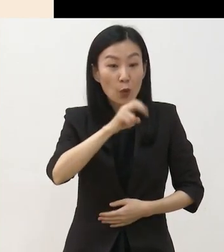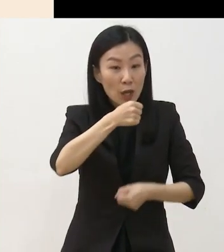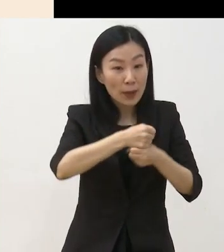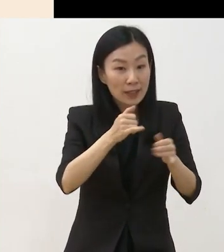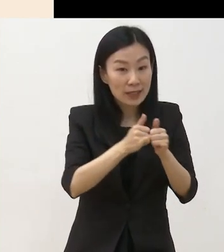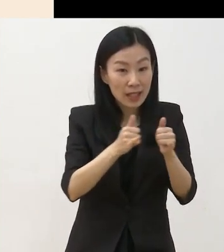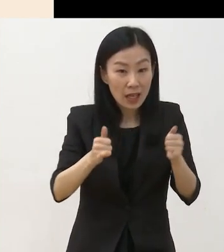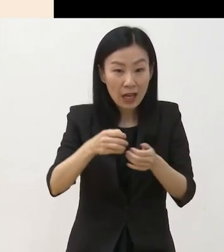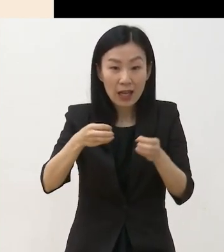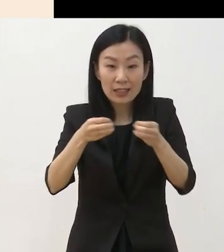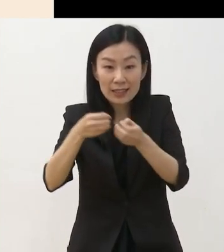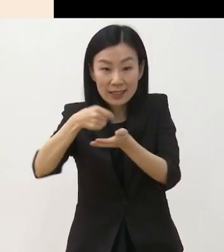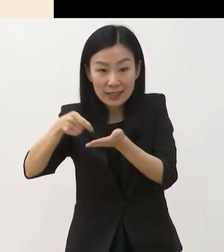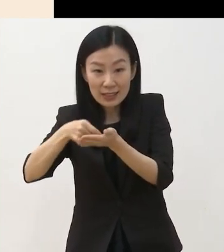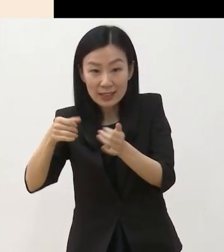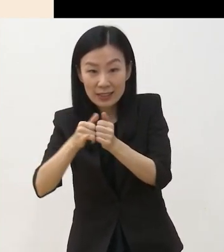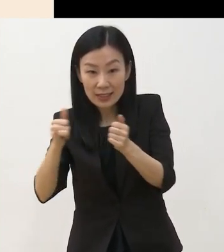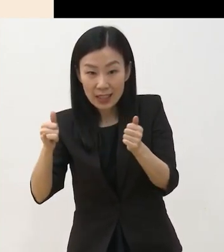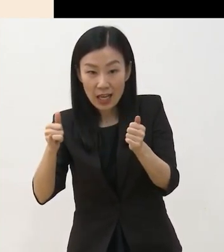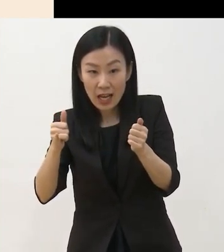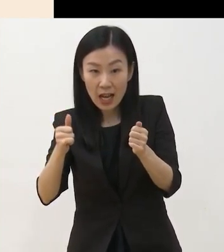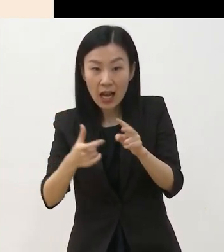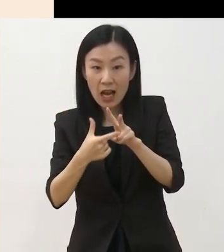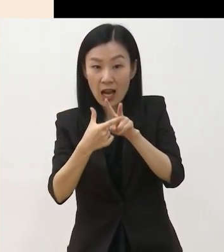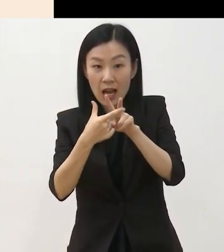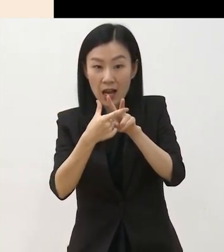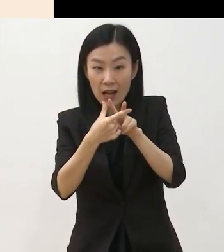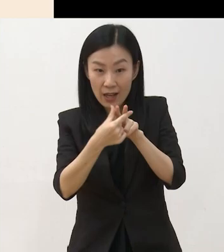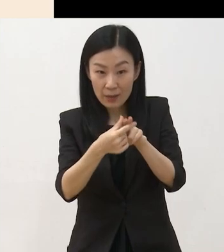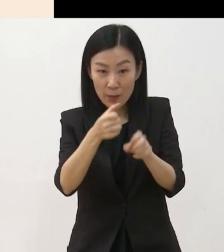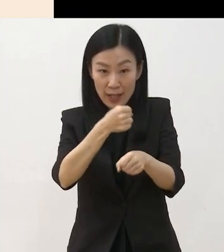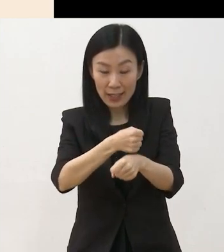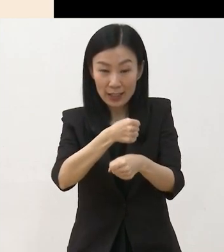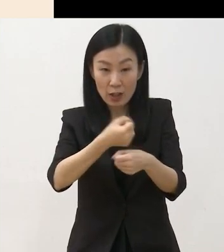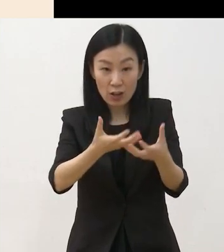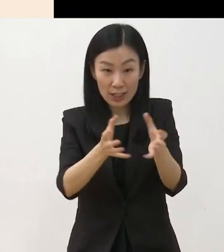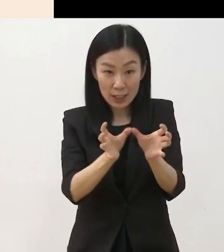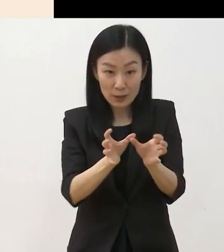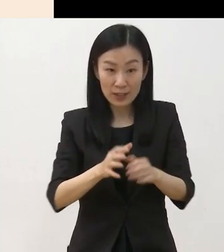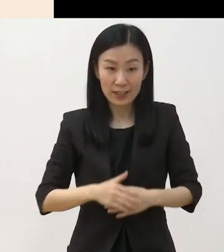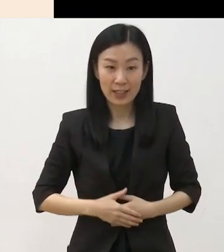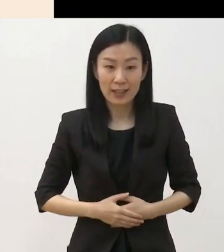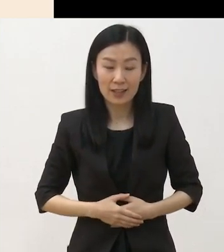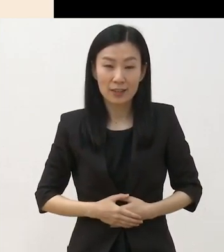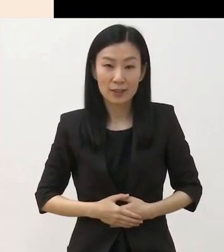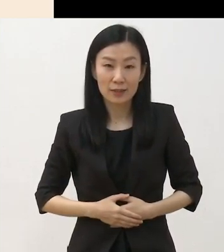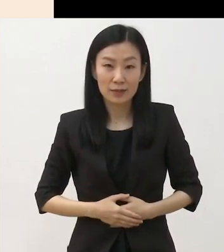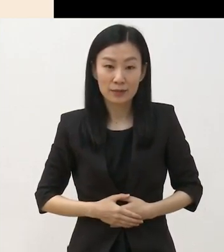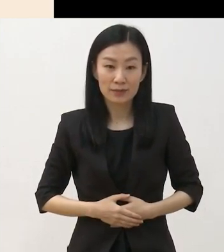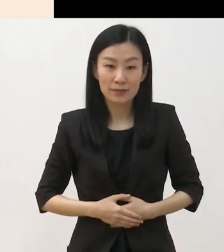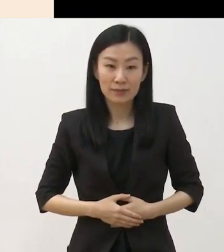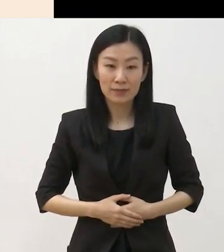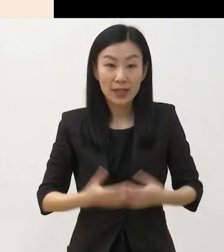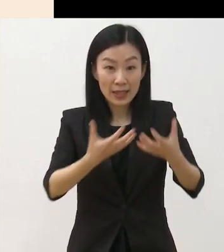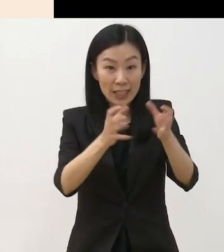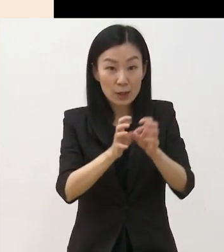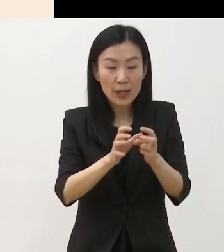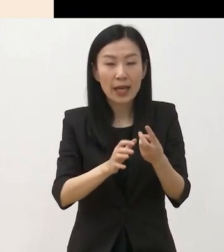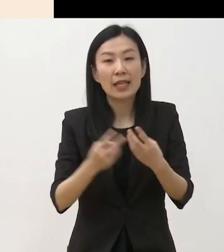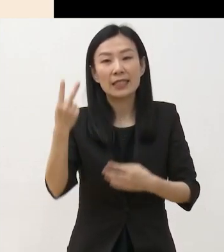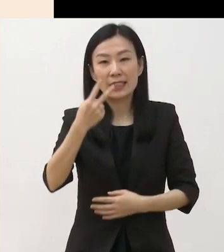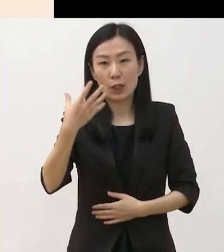지원합니다 공연하지 않은 창작 작품을 대상으로 하며 팀당 2천만 원을